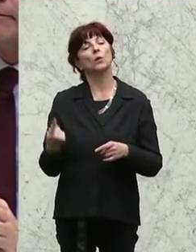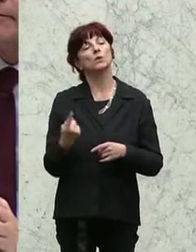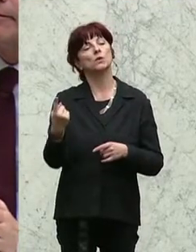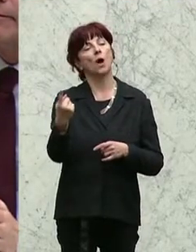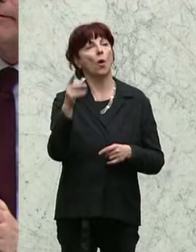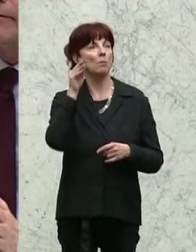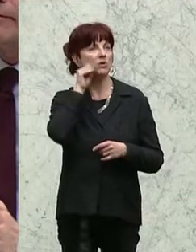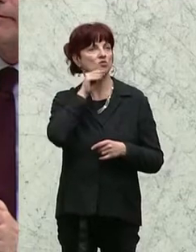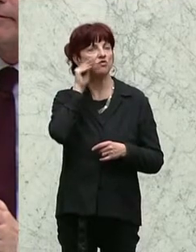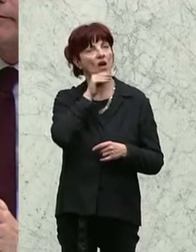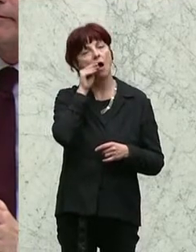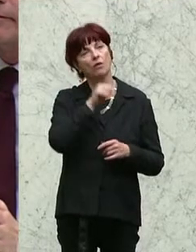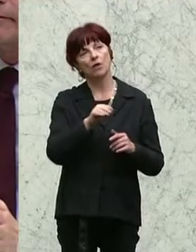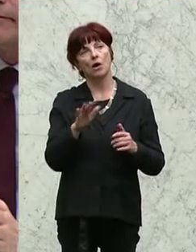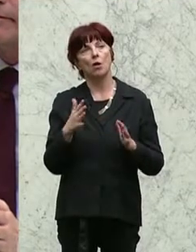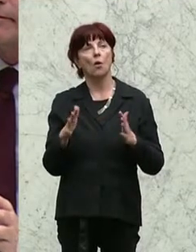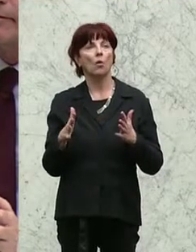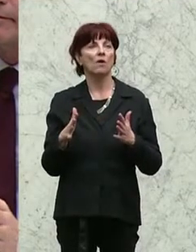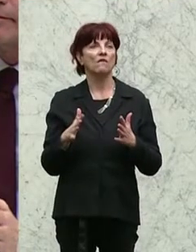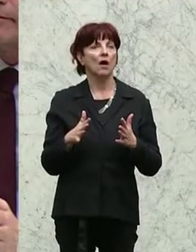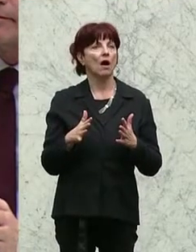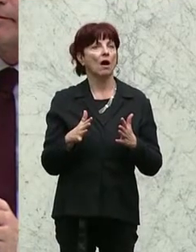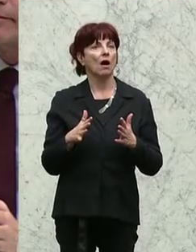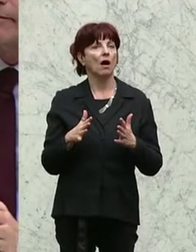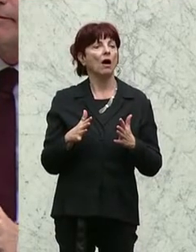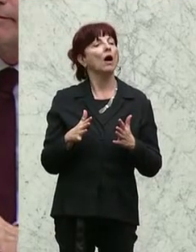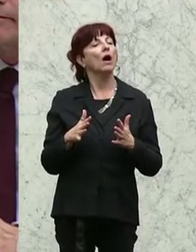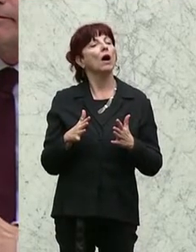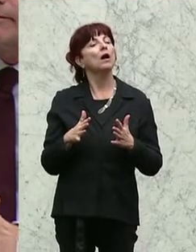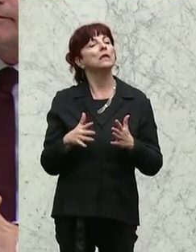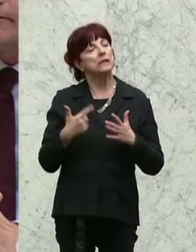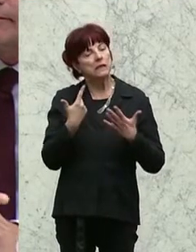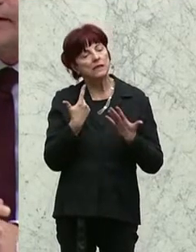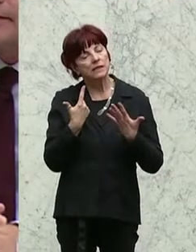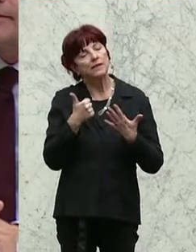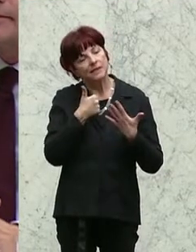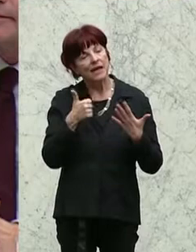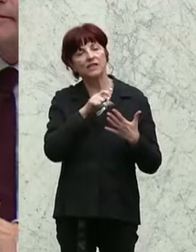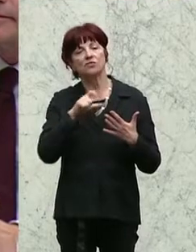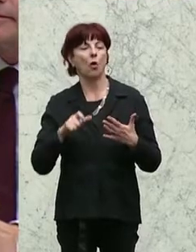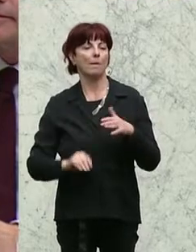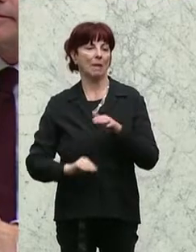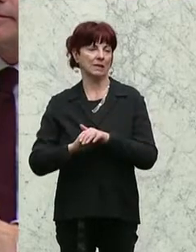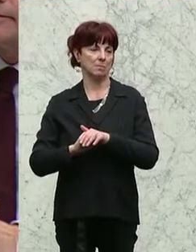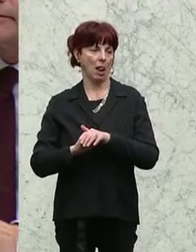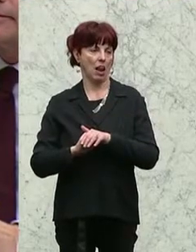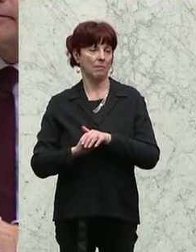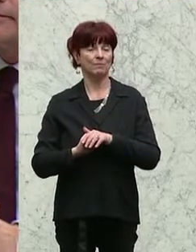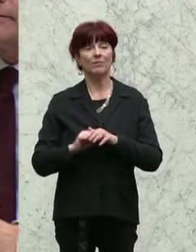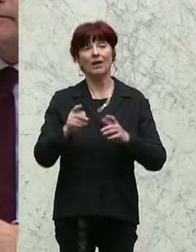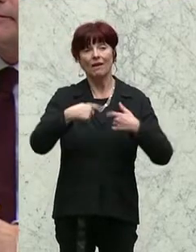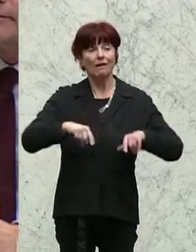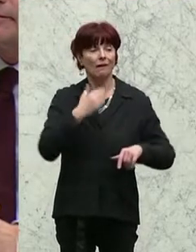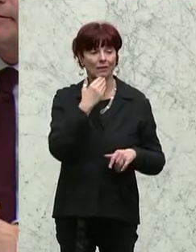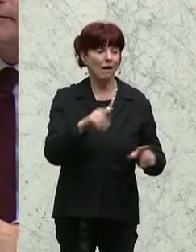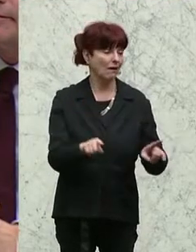Beschwerdeerledigung ist nicht länger als sechs Wochen. Ich danke auch dafür, dass